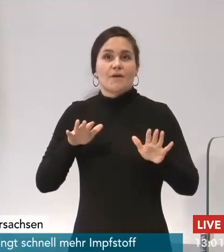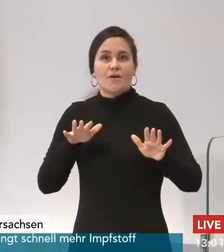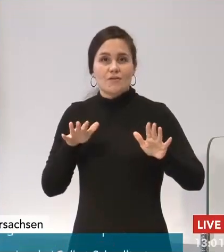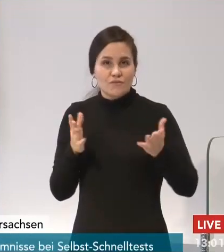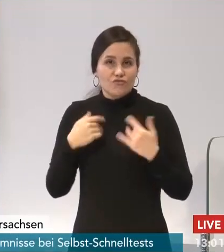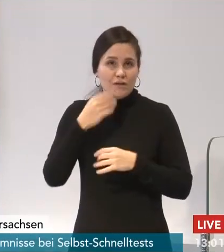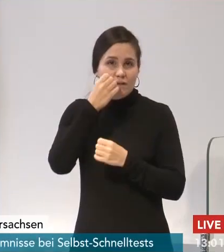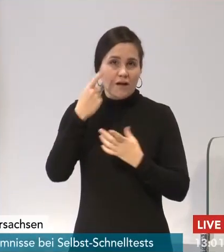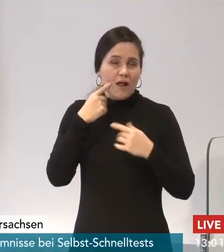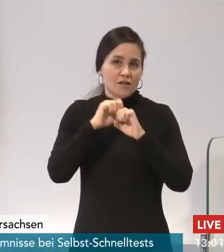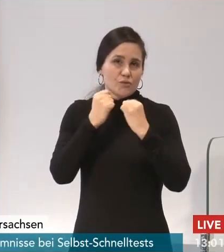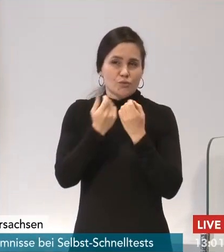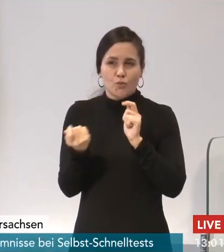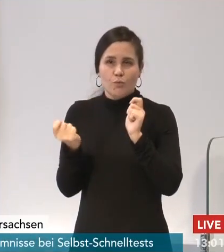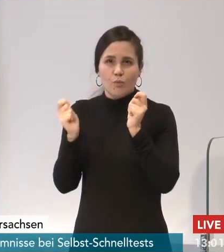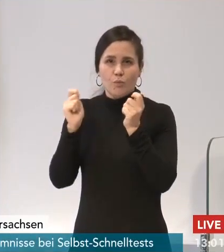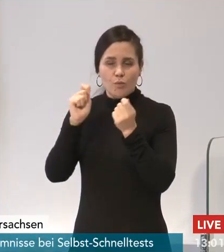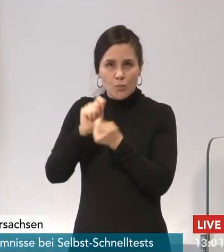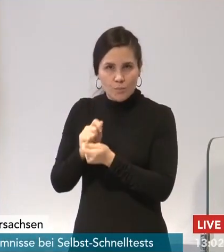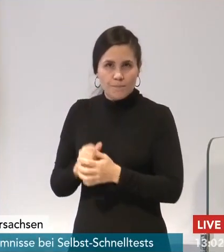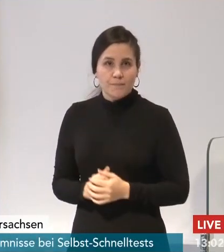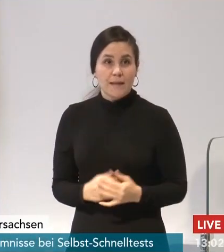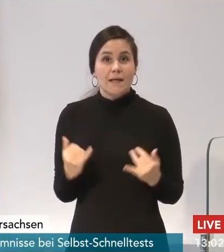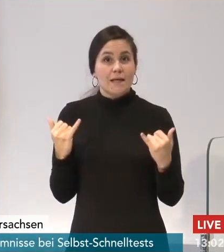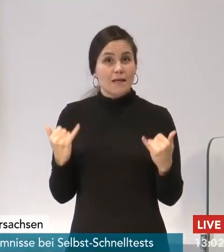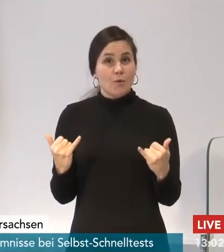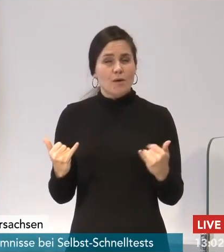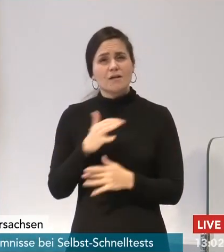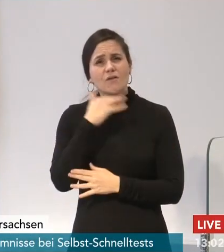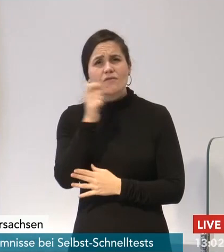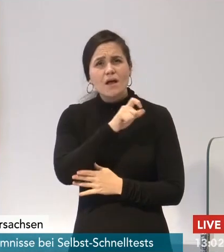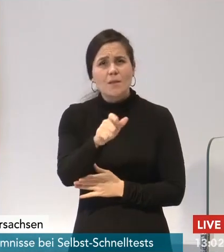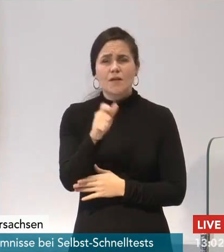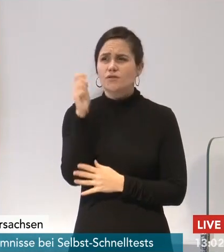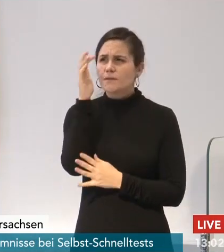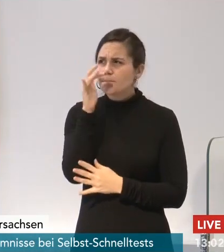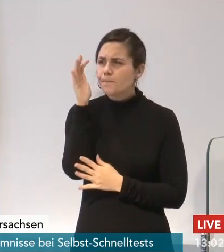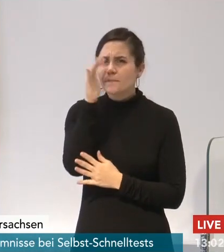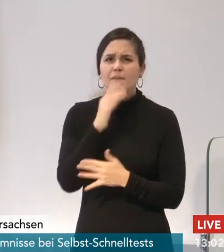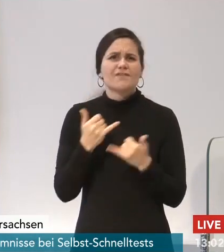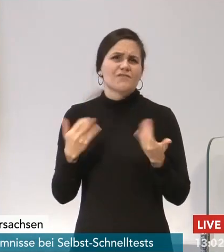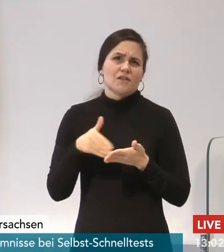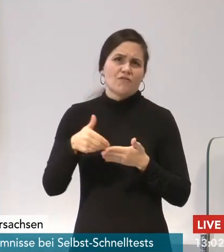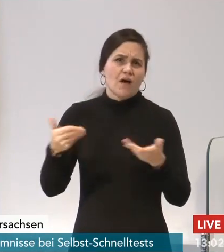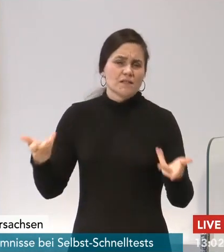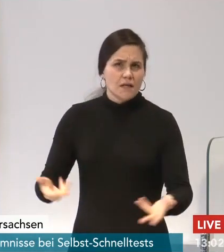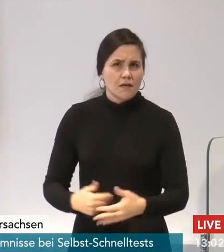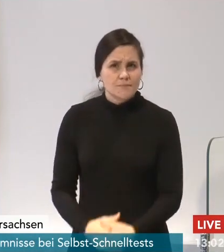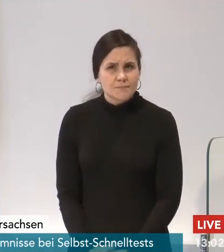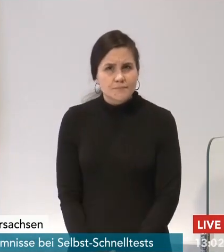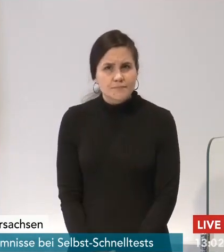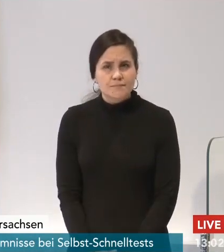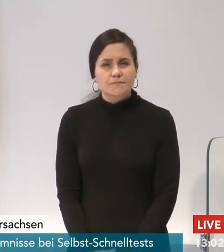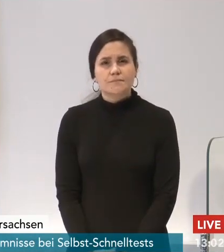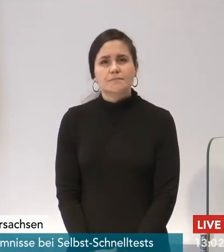Im Moment erleben wir eine Situation, in der sich viele Menschen fragen, wie geht es denn jetzt eigentlich weiter? Wir sind ja so